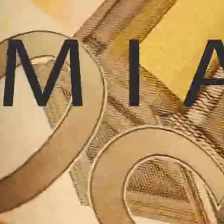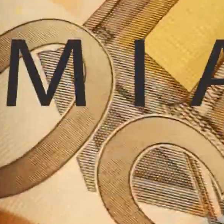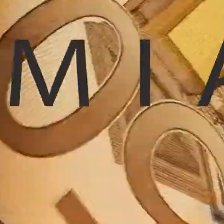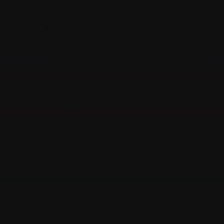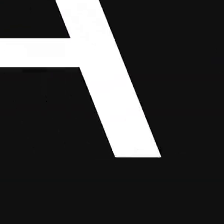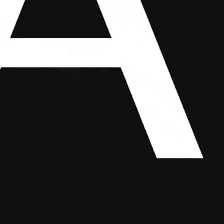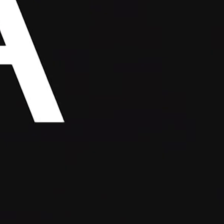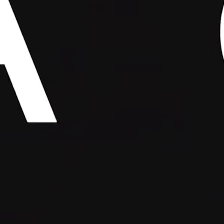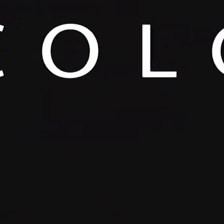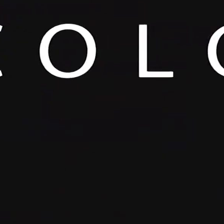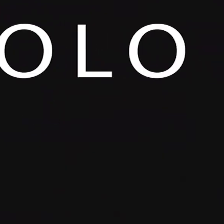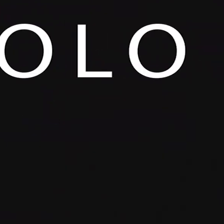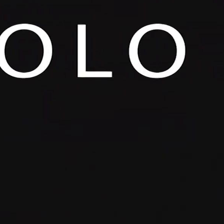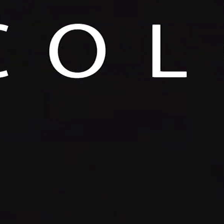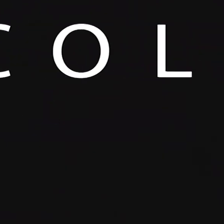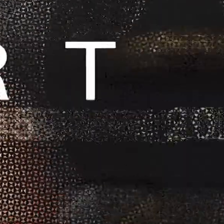Arrivederci.